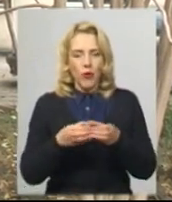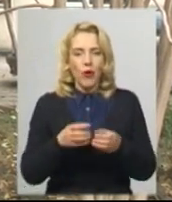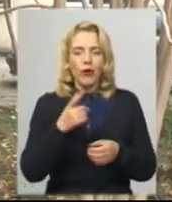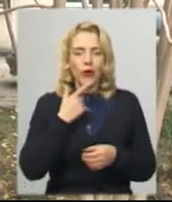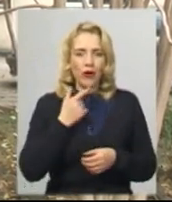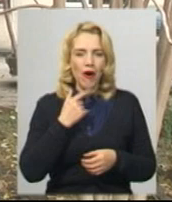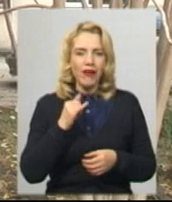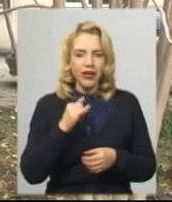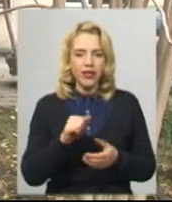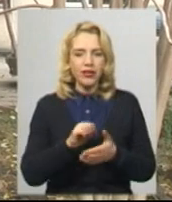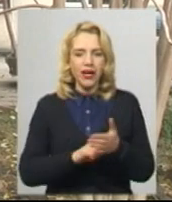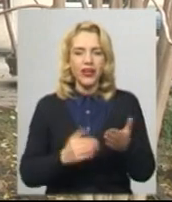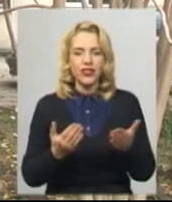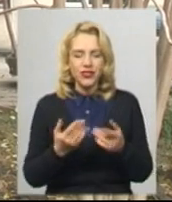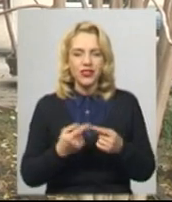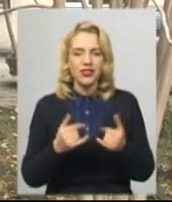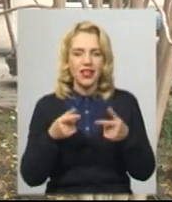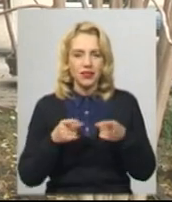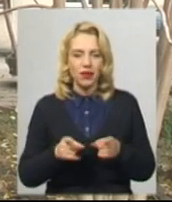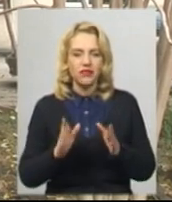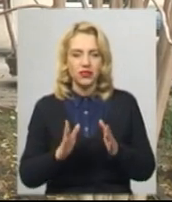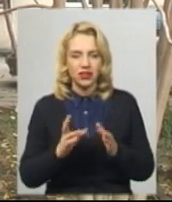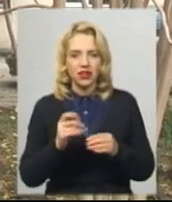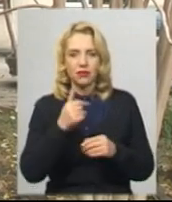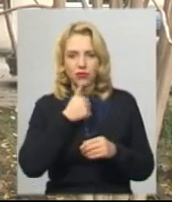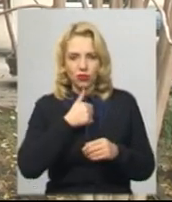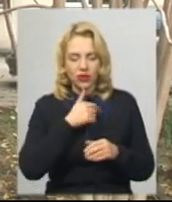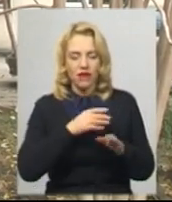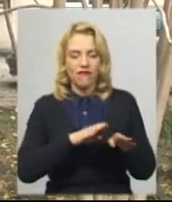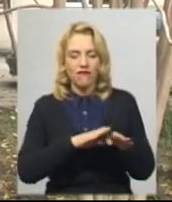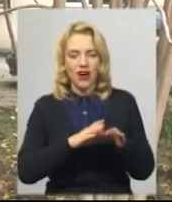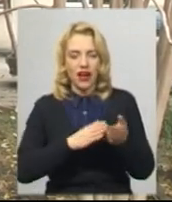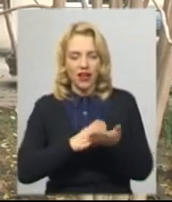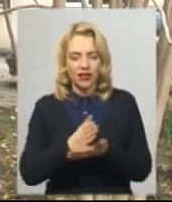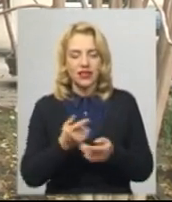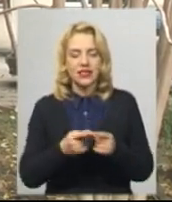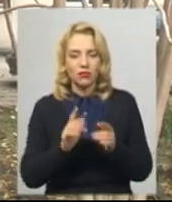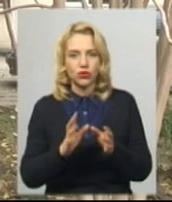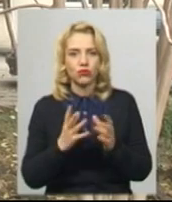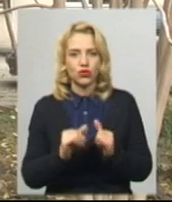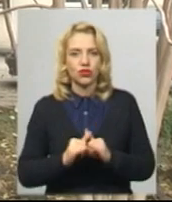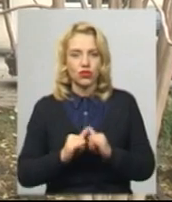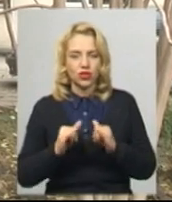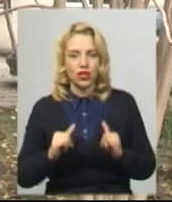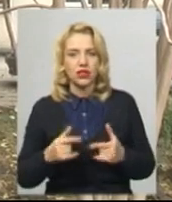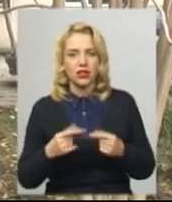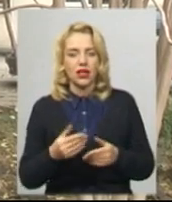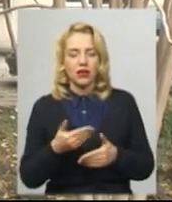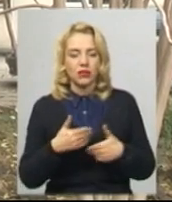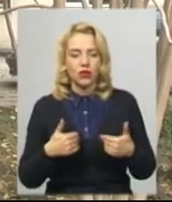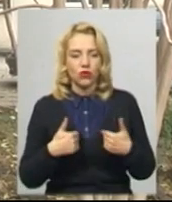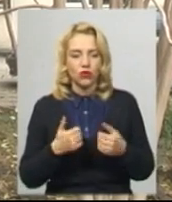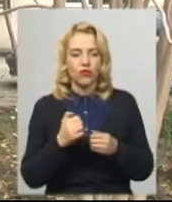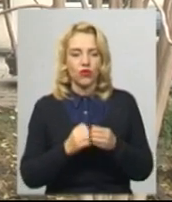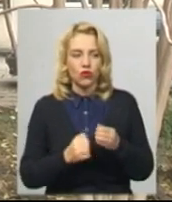зараз насправді воно тільки на такому пілотному варіанті, але ми будемо розширяти це, де ми хочемо в кожному, де